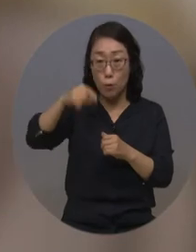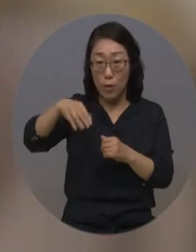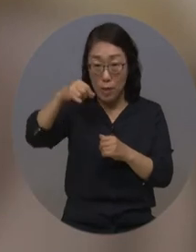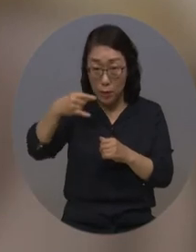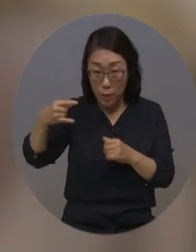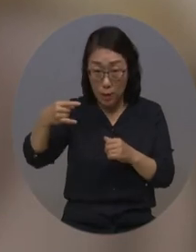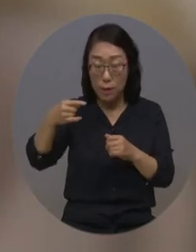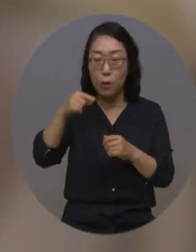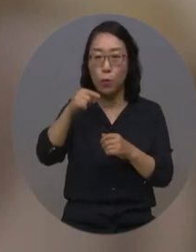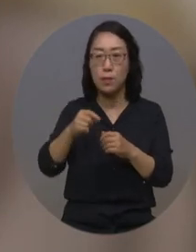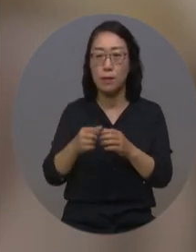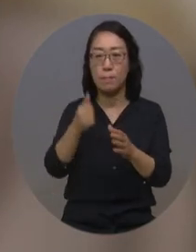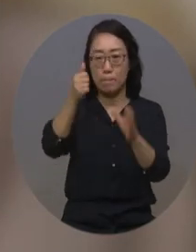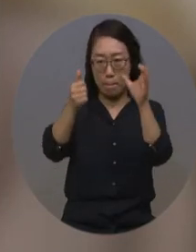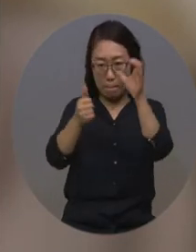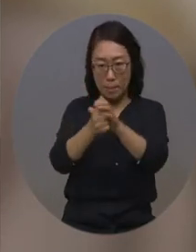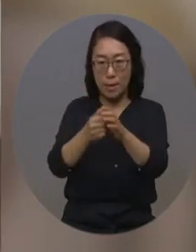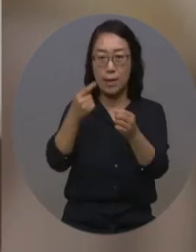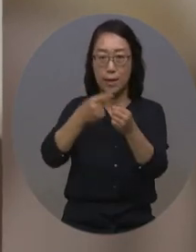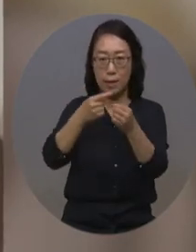제1대 위원장으로 선임했습니다.